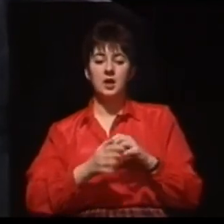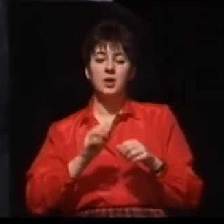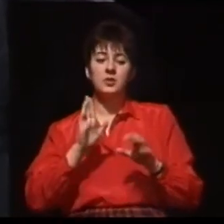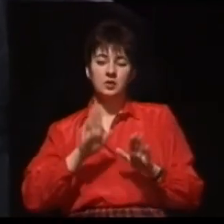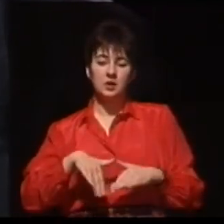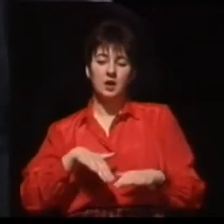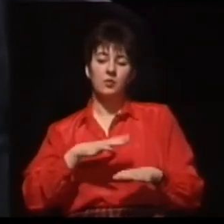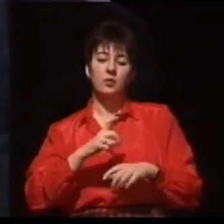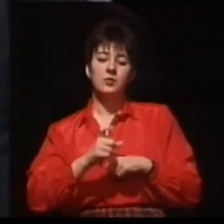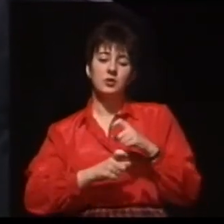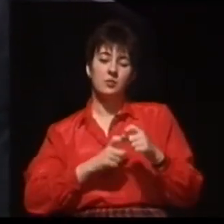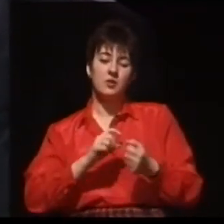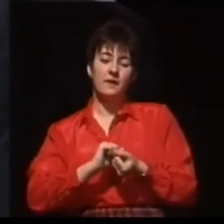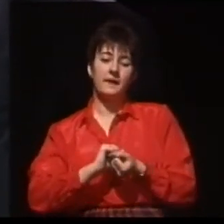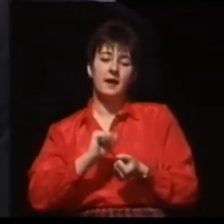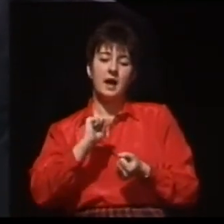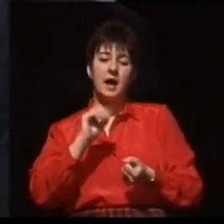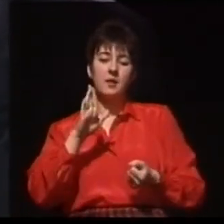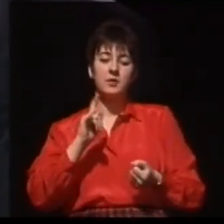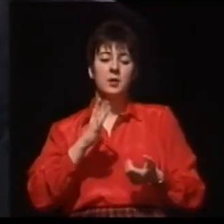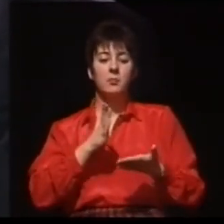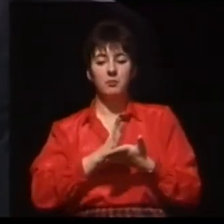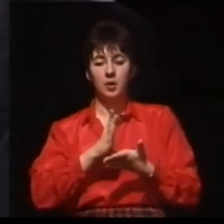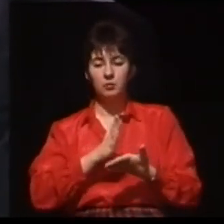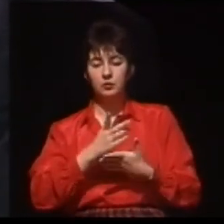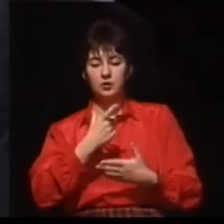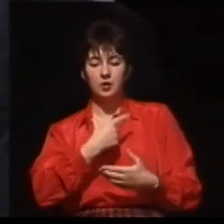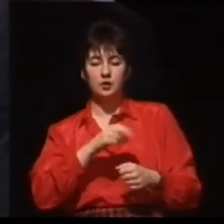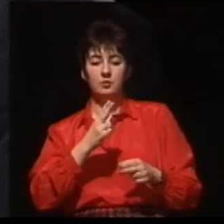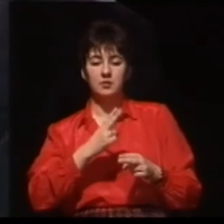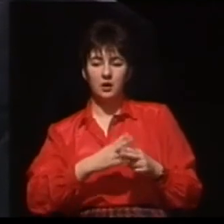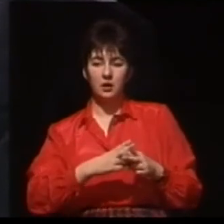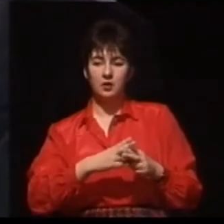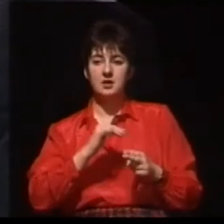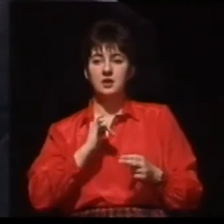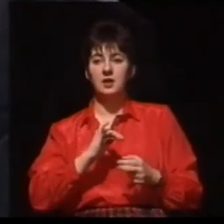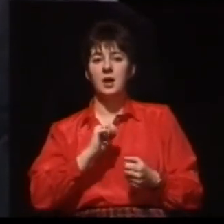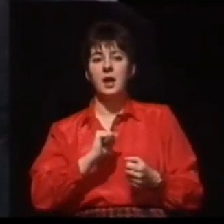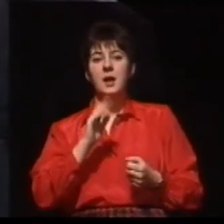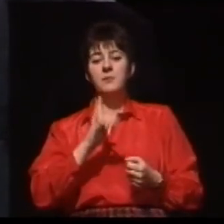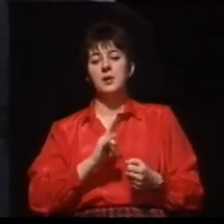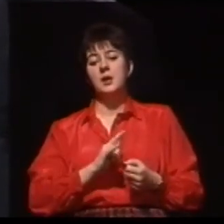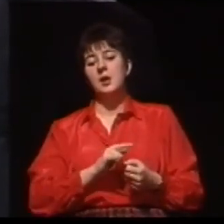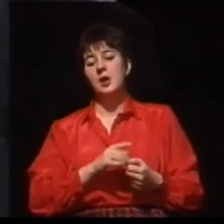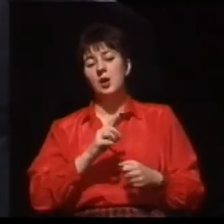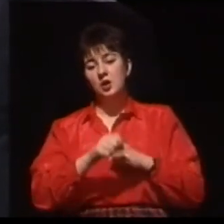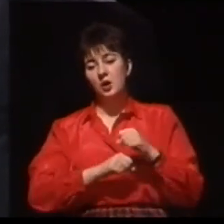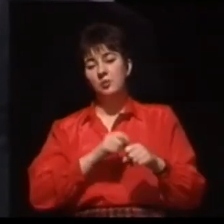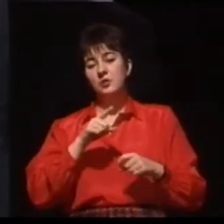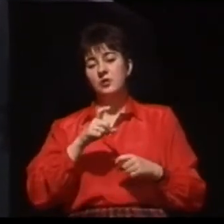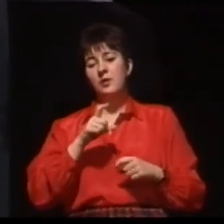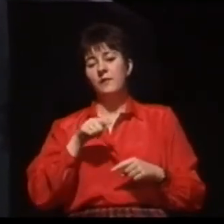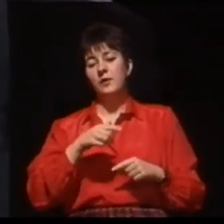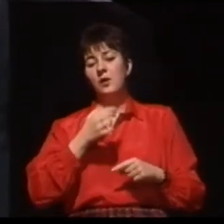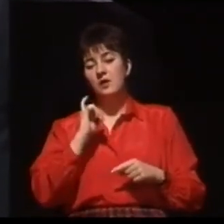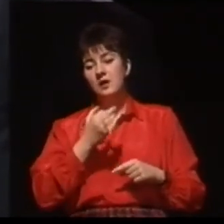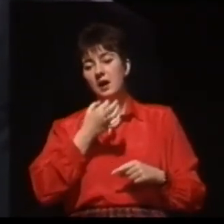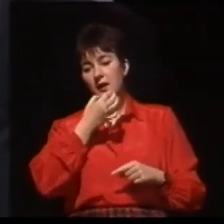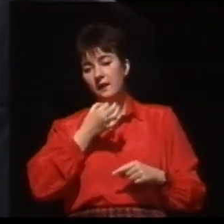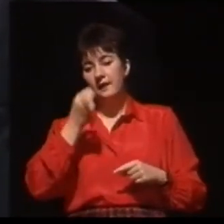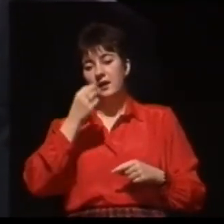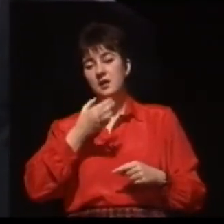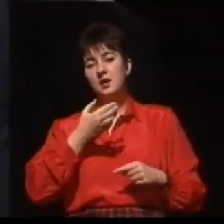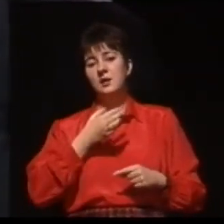i zespołu do wprowadzenia tej metody w życie. Natomiast życie nas zmusiło do tego, żebyśmy się zajmowali po drodze